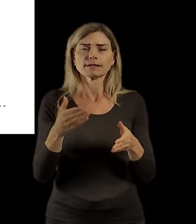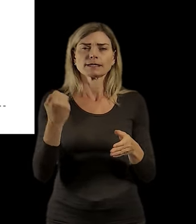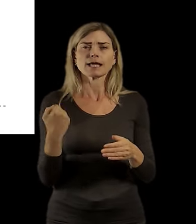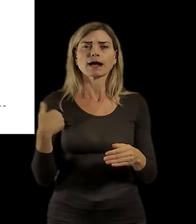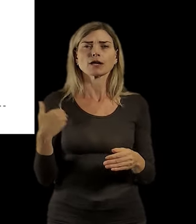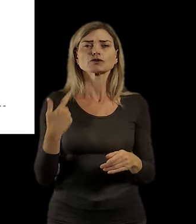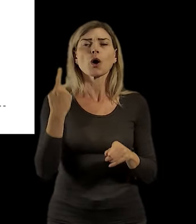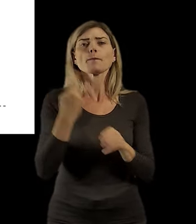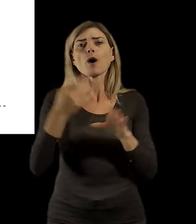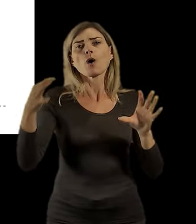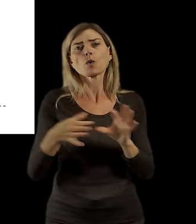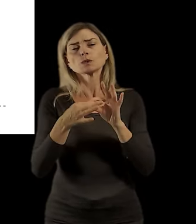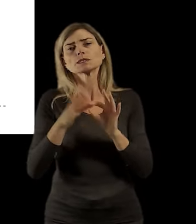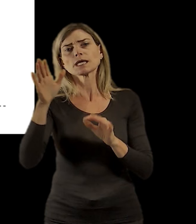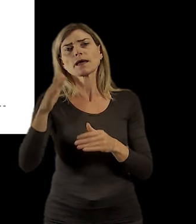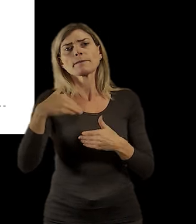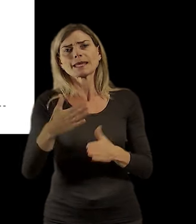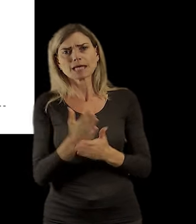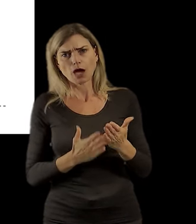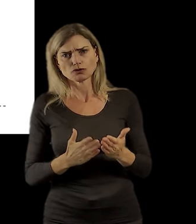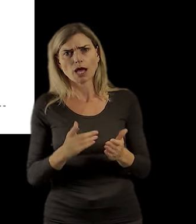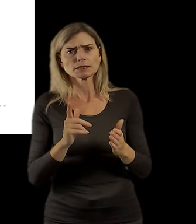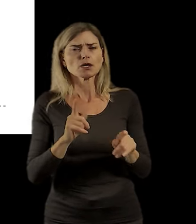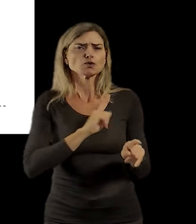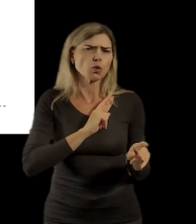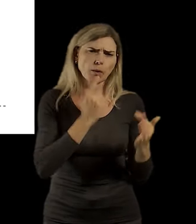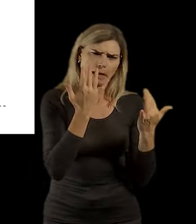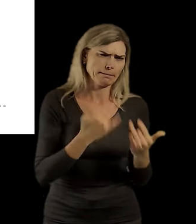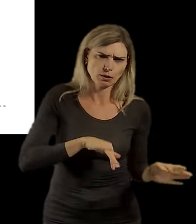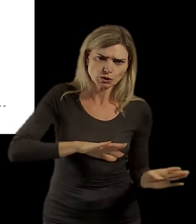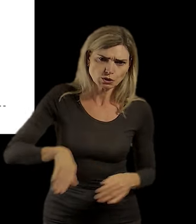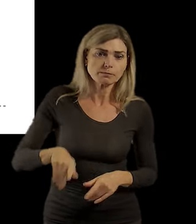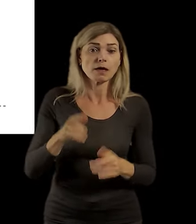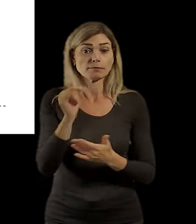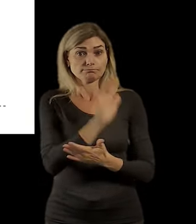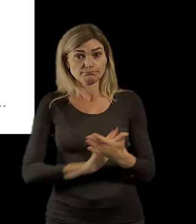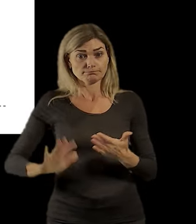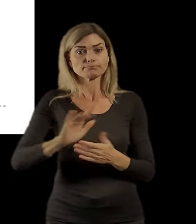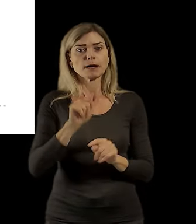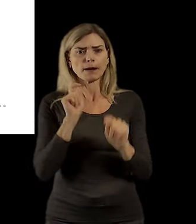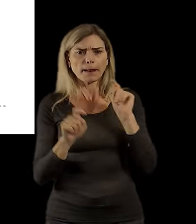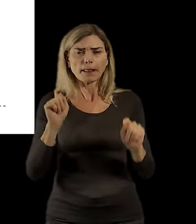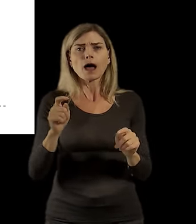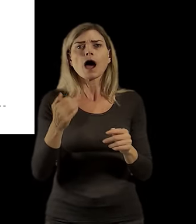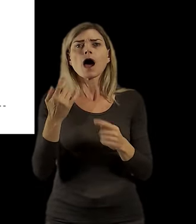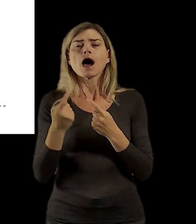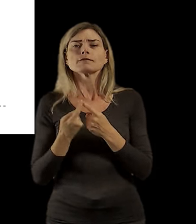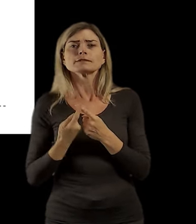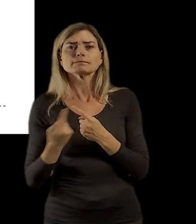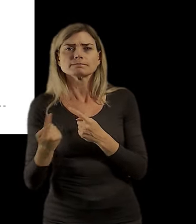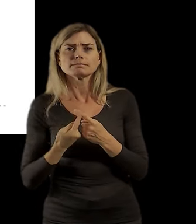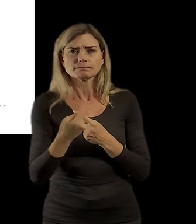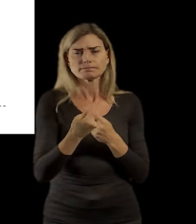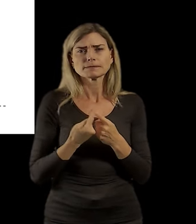zřizované městskými částmi. Ty poligony opět vymezují tu vzdálenost od základní